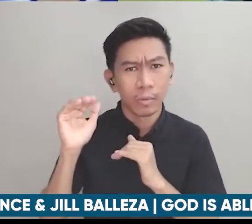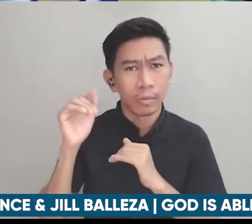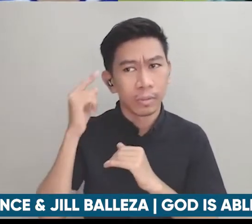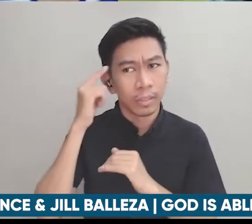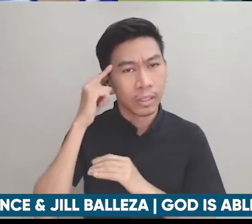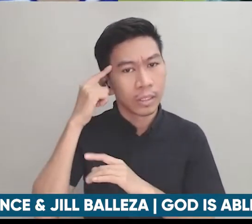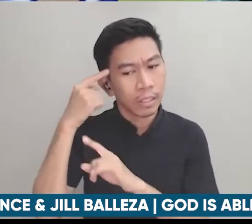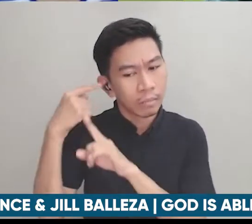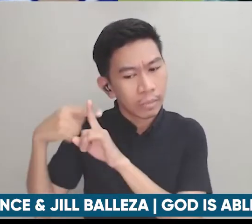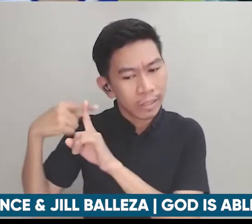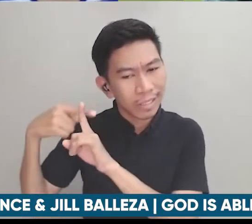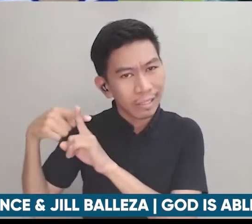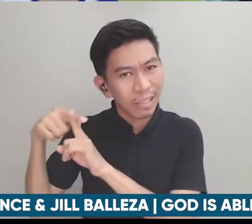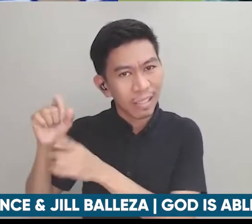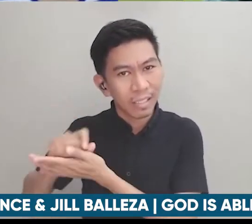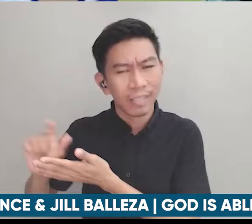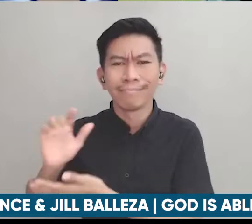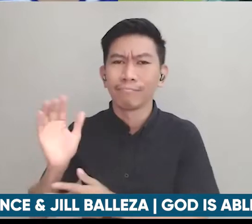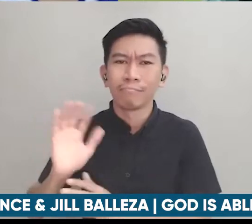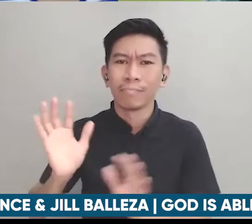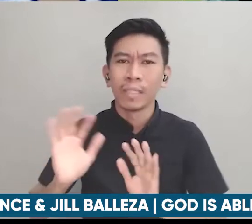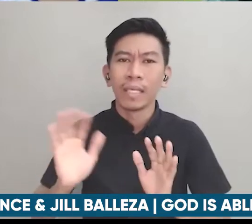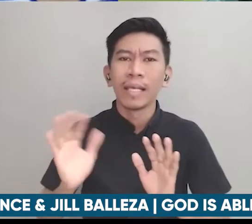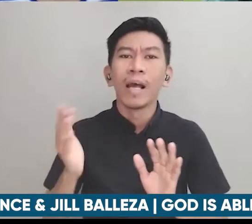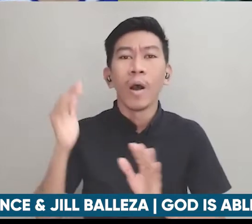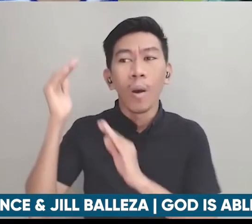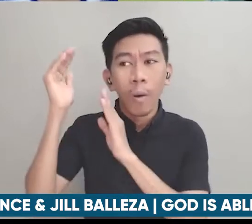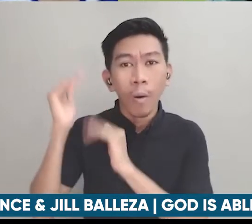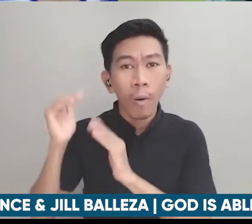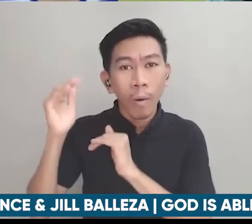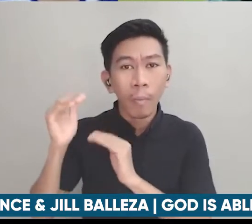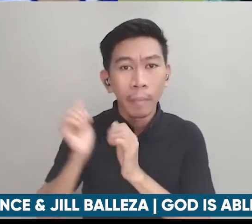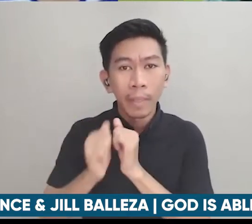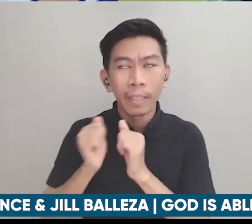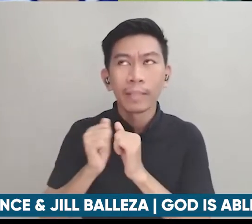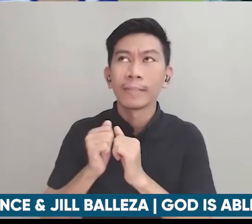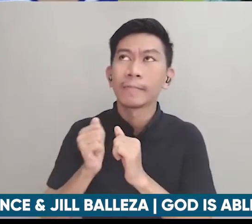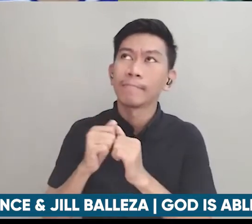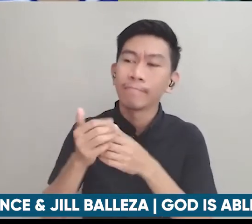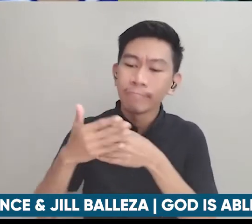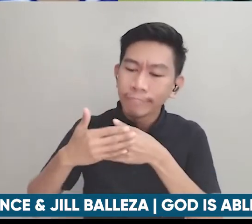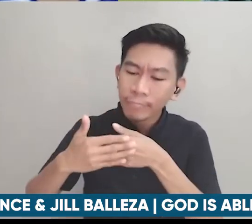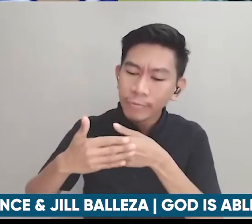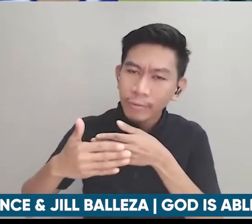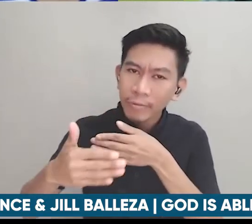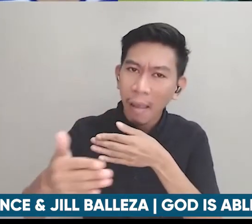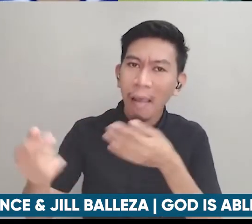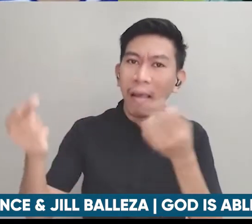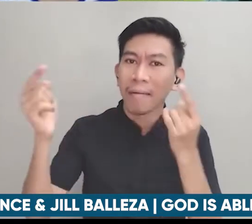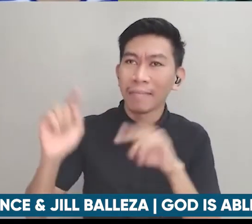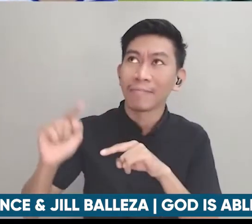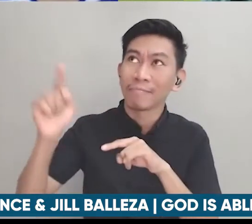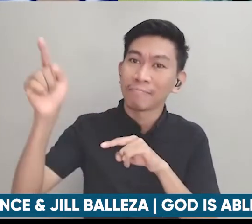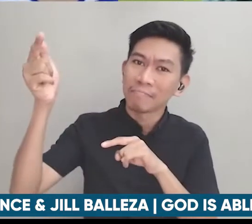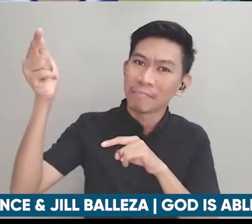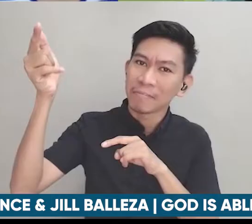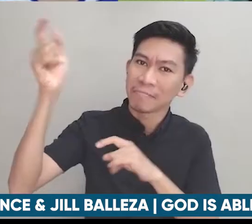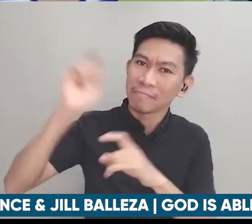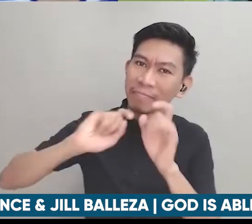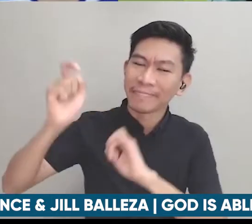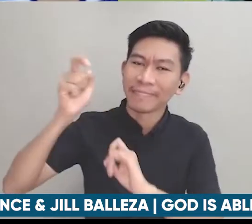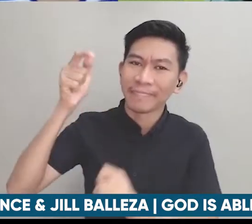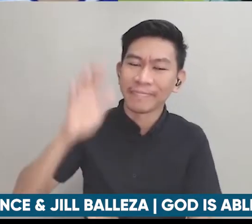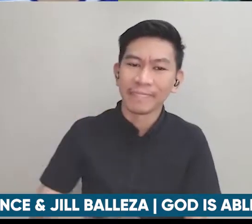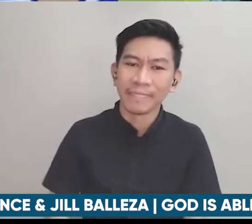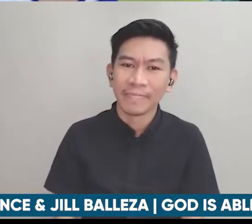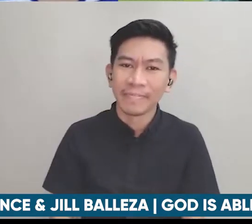expecting things from God better things and maaaring it comes in the form of Trina getting a new calling from the Lord